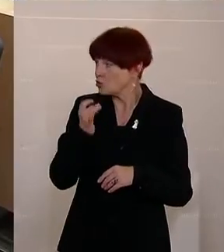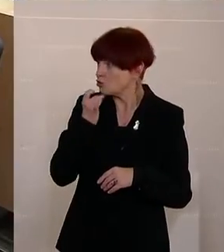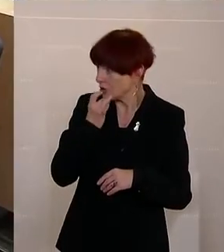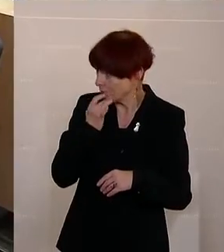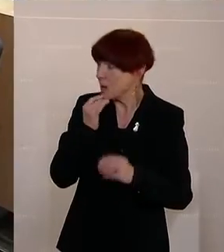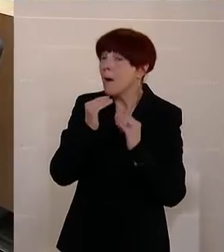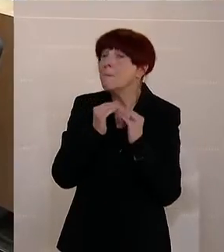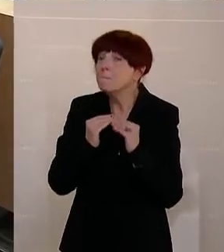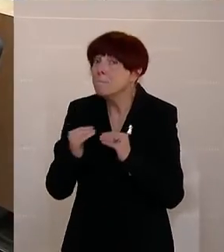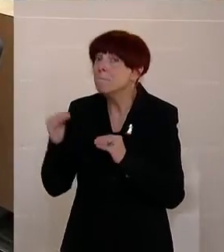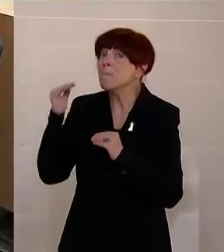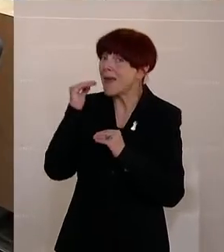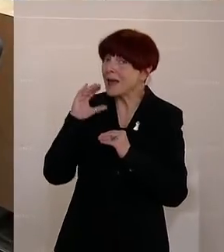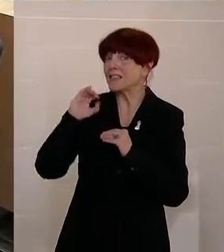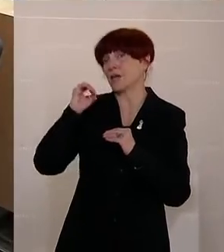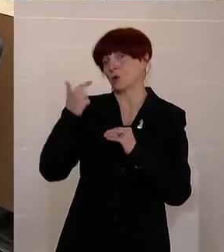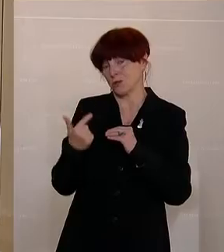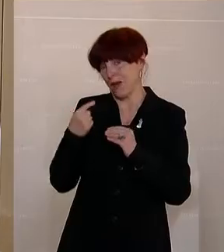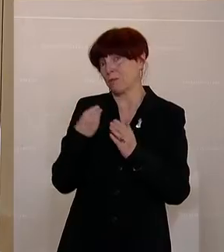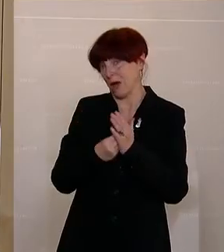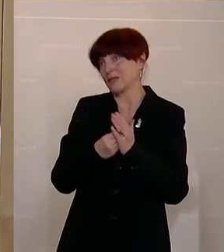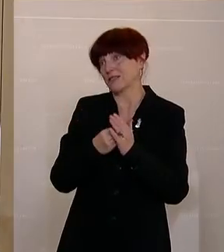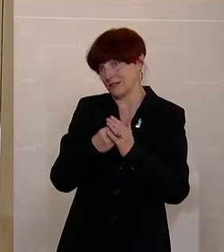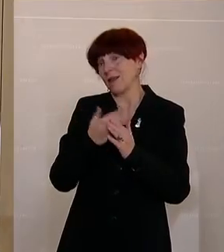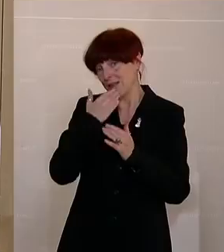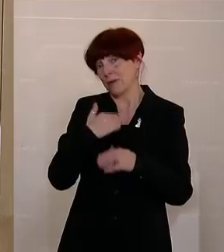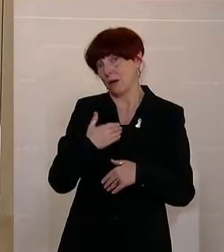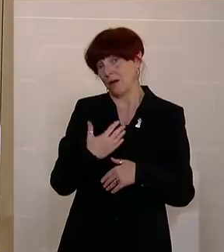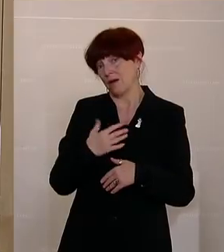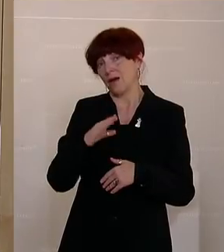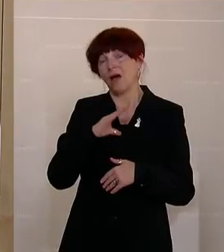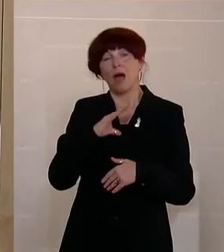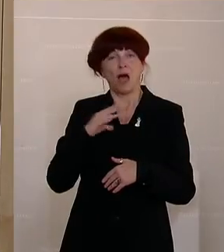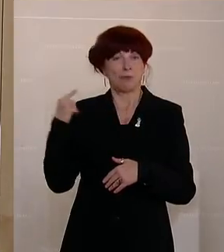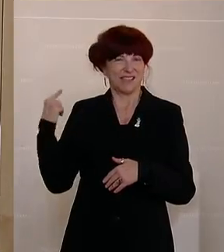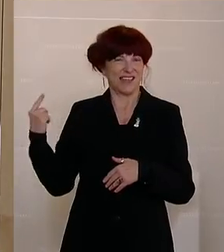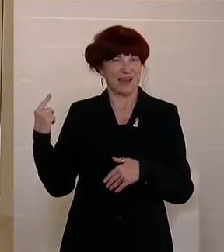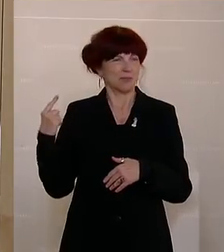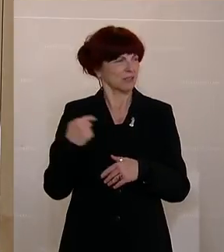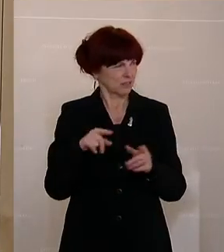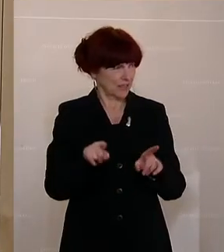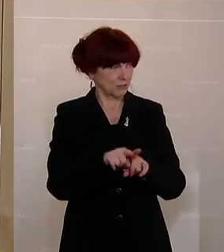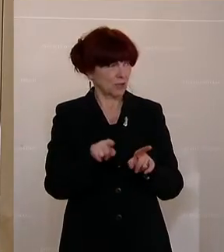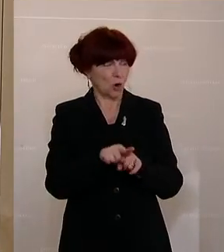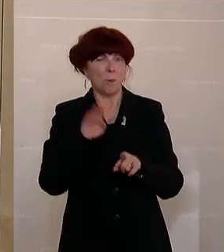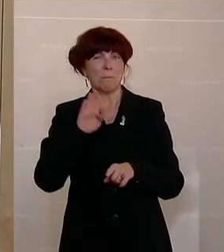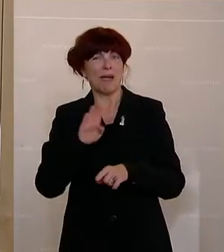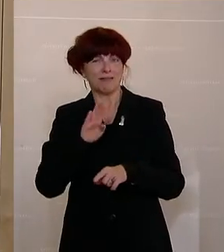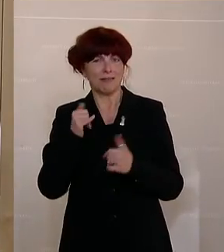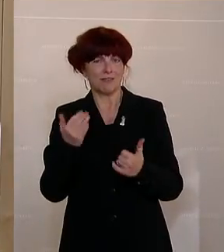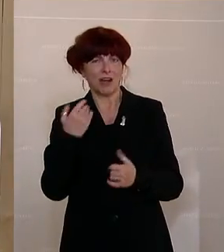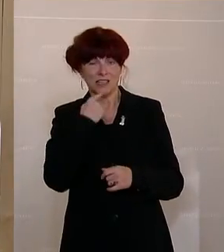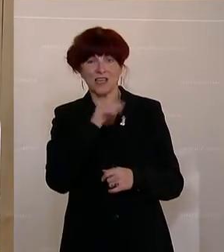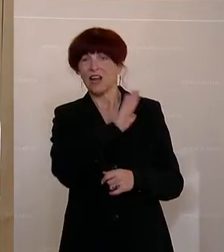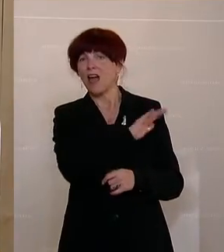auch lieber gewesen. Aber ihr verweist dann immer gerne, so wie du es auch jetzt gemacht hast, Kollege Bernhard, auf euer